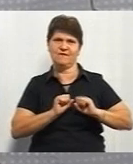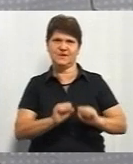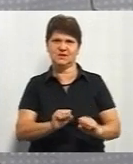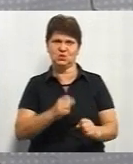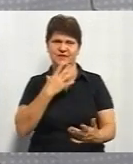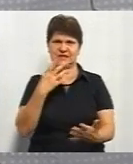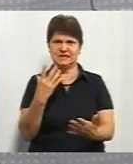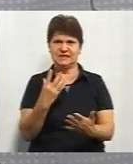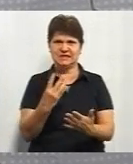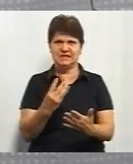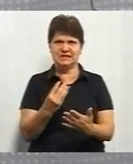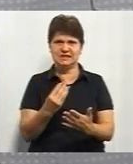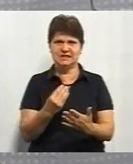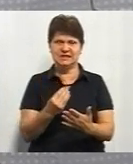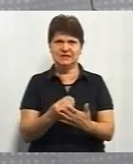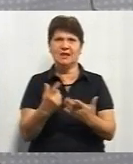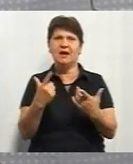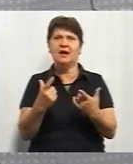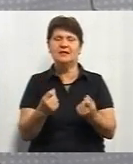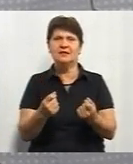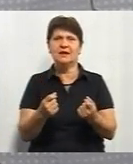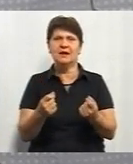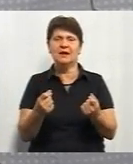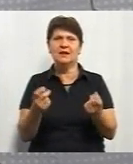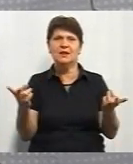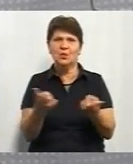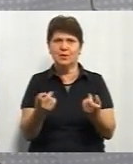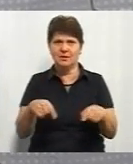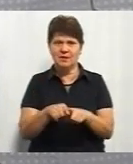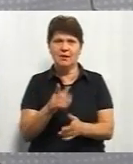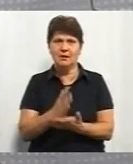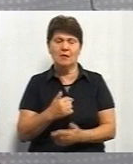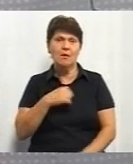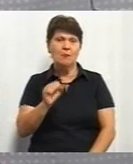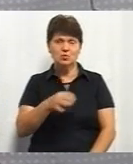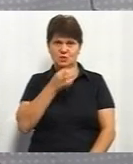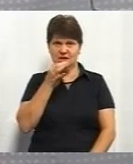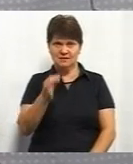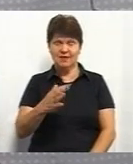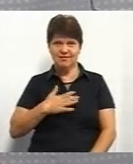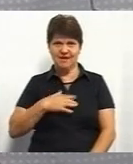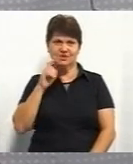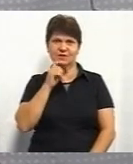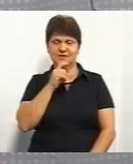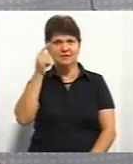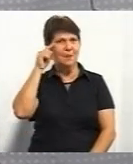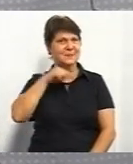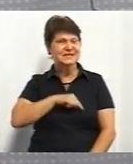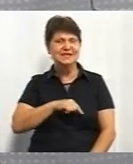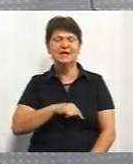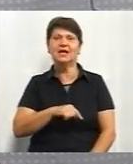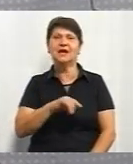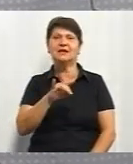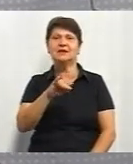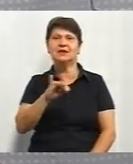де є така необхідність. Я можу сказати, що наша Вінницька психіатрична лікарня за